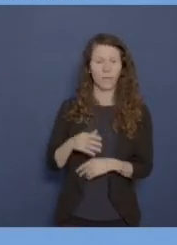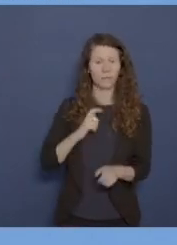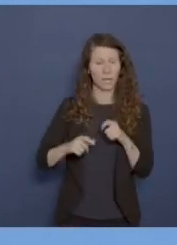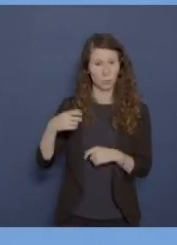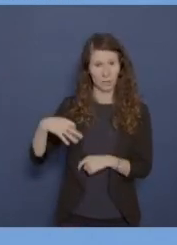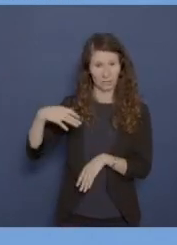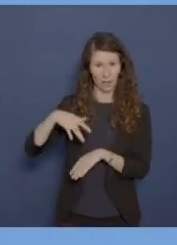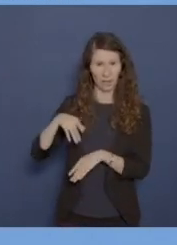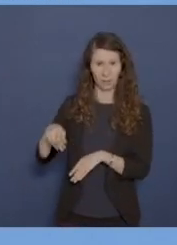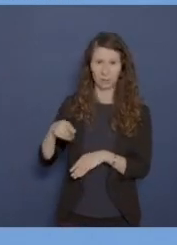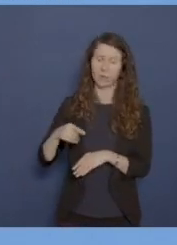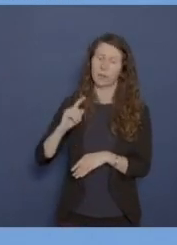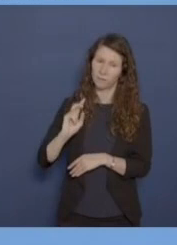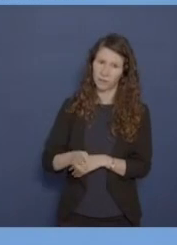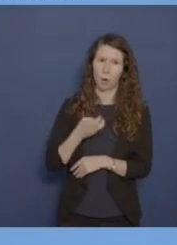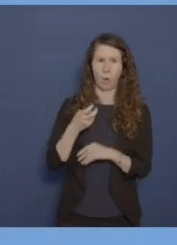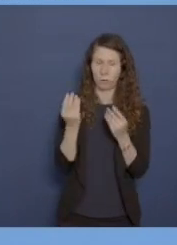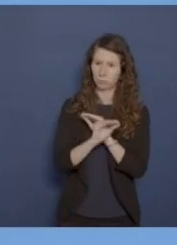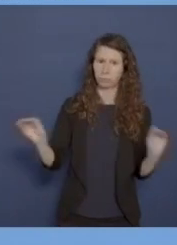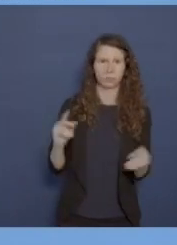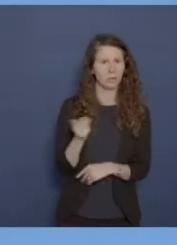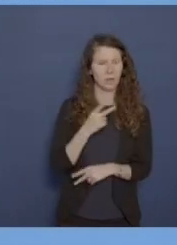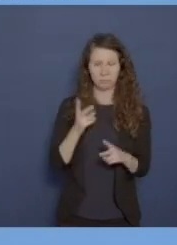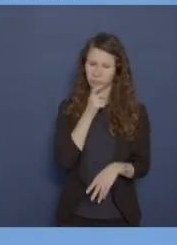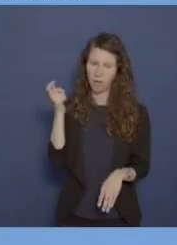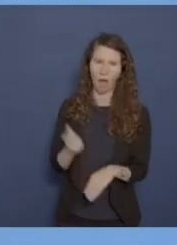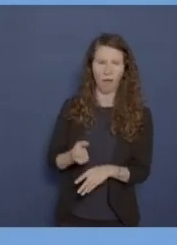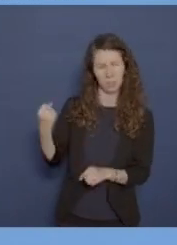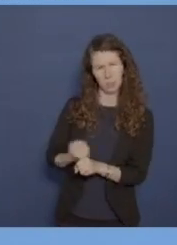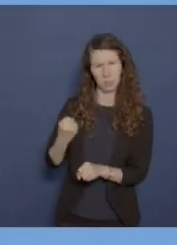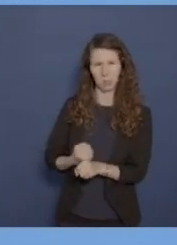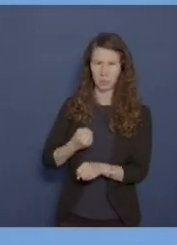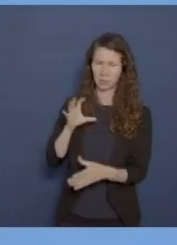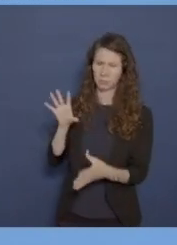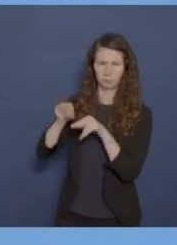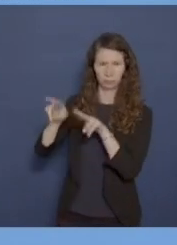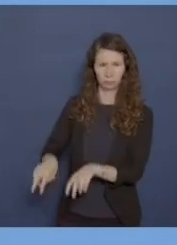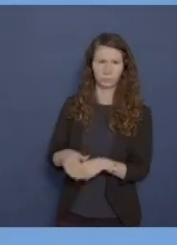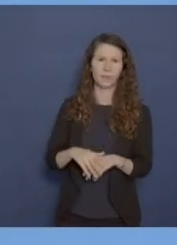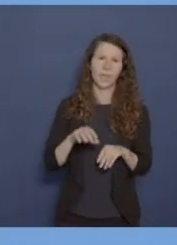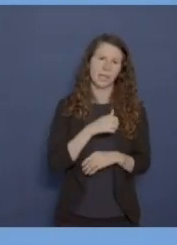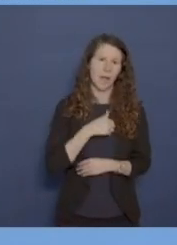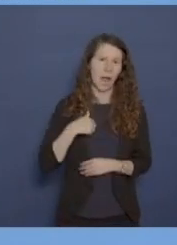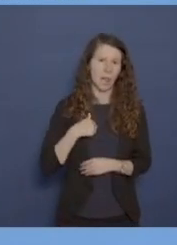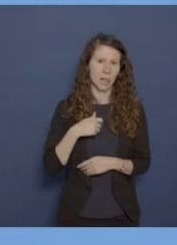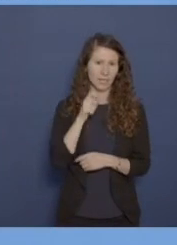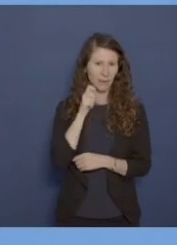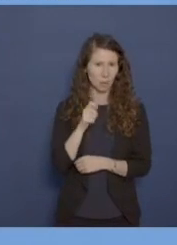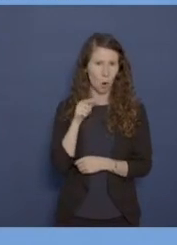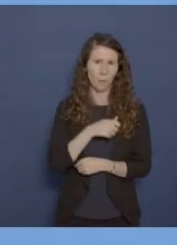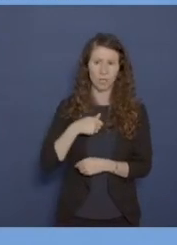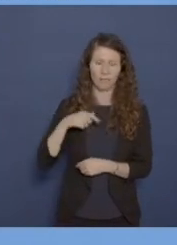wiederholt, dass wir mit aller Härte und Entschiedenheit vorgehen werden. Und auch der Generalinspekteur der Bundeswehr hat Kontakt zu seinem